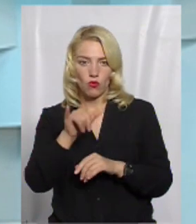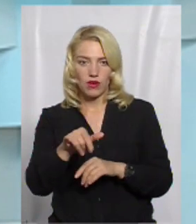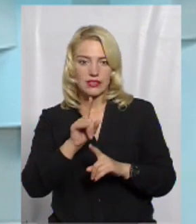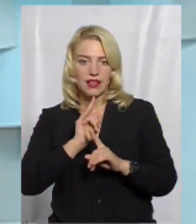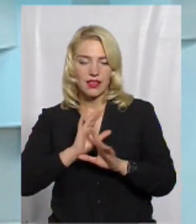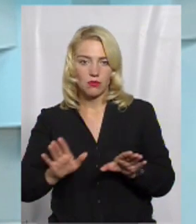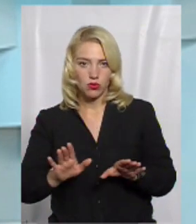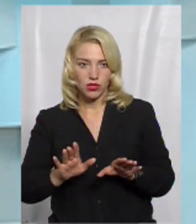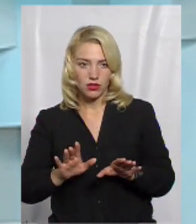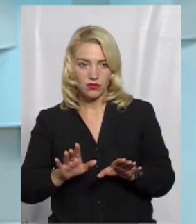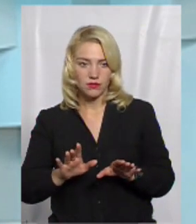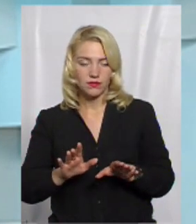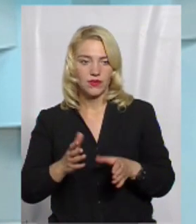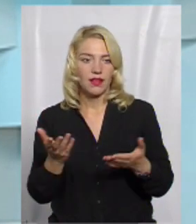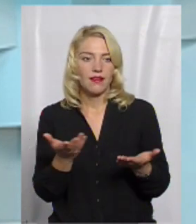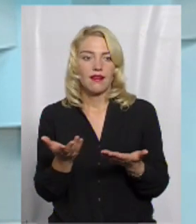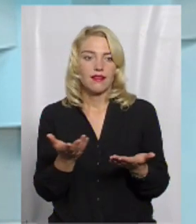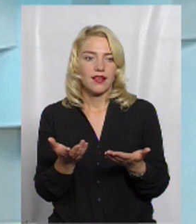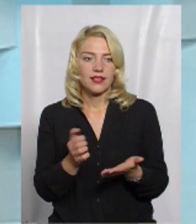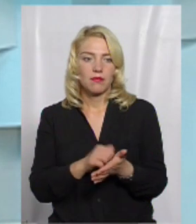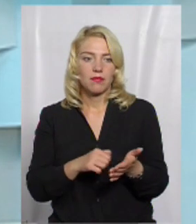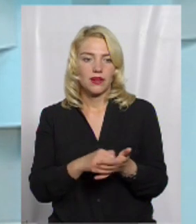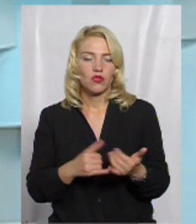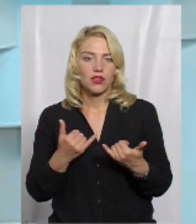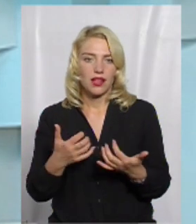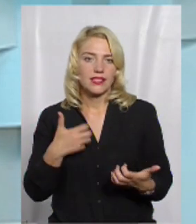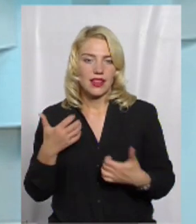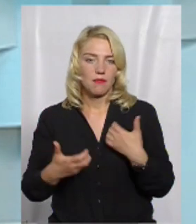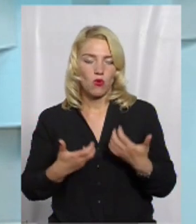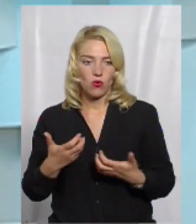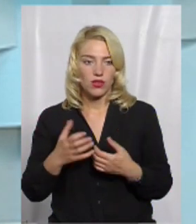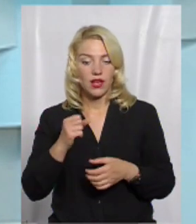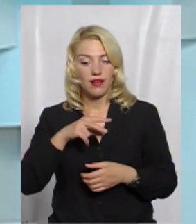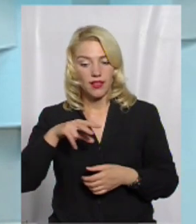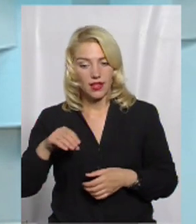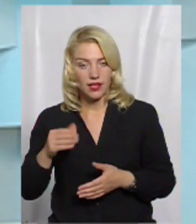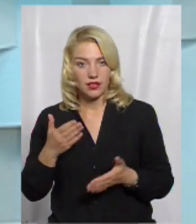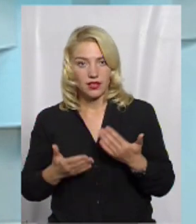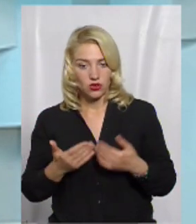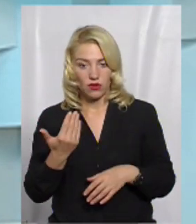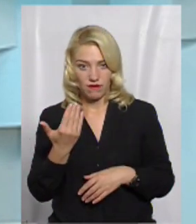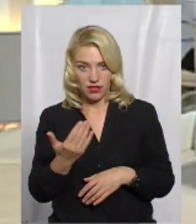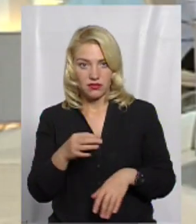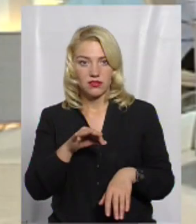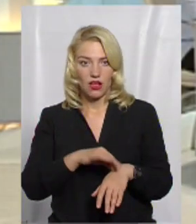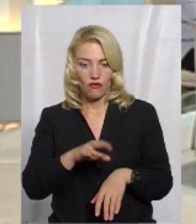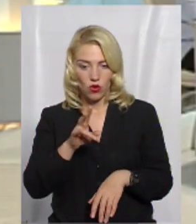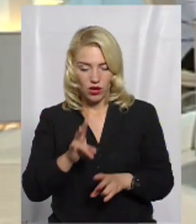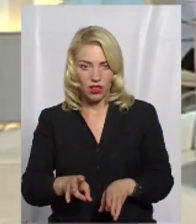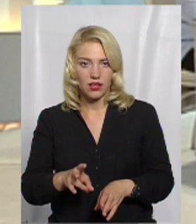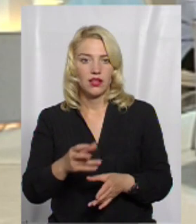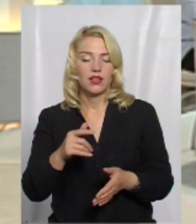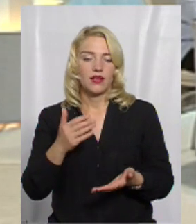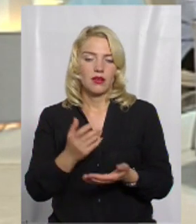якихось приводу для занепокоєння. Але, якщо ви захворіли, з'явився